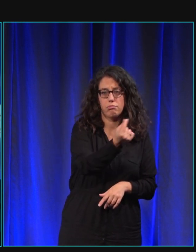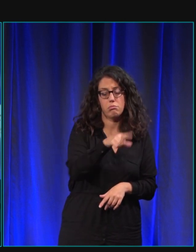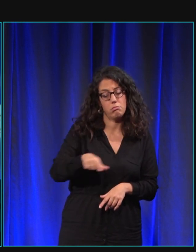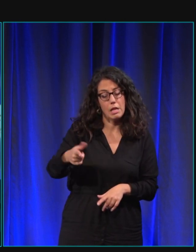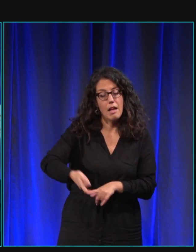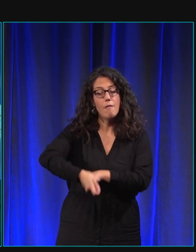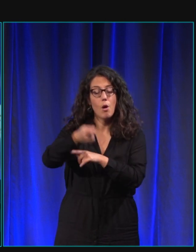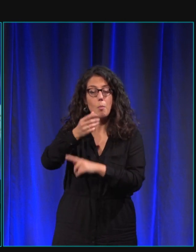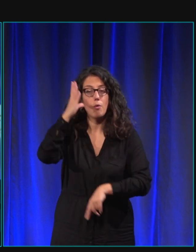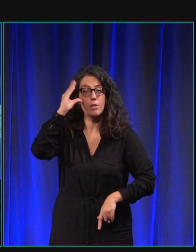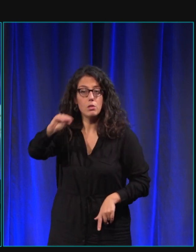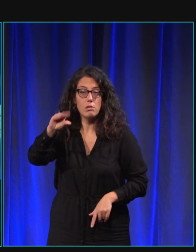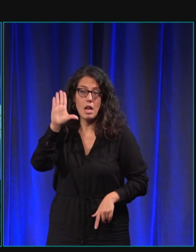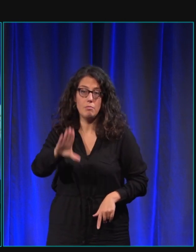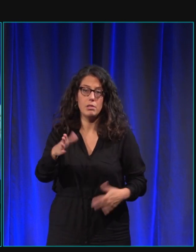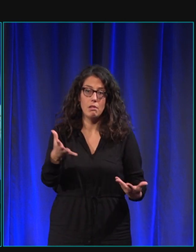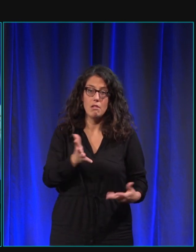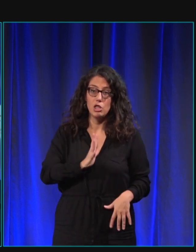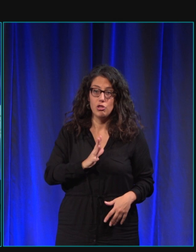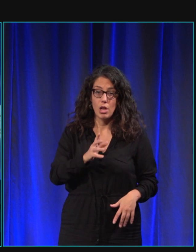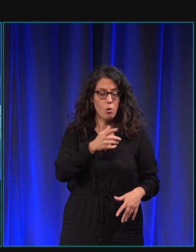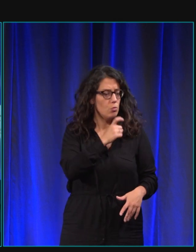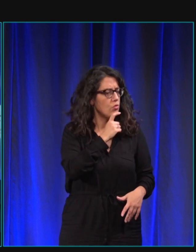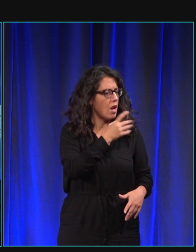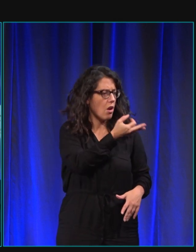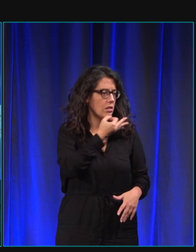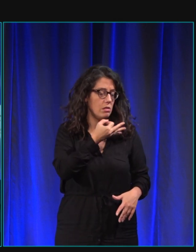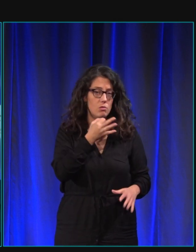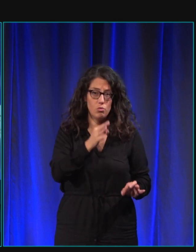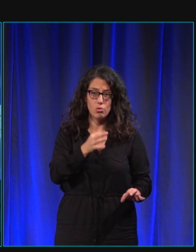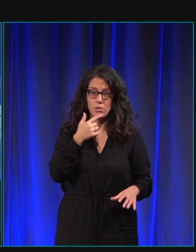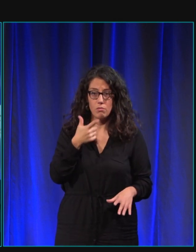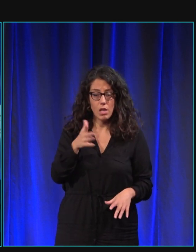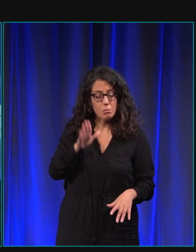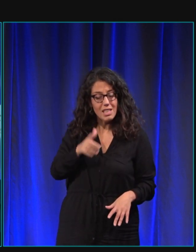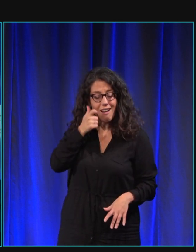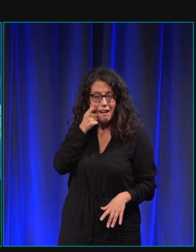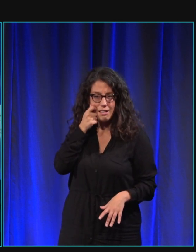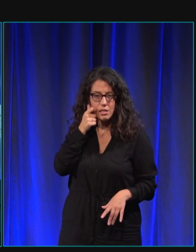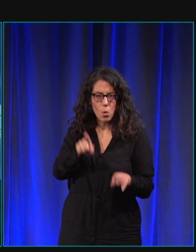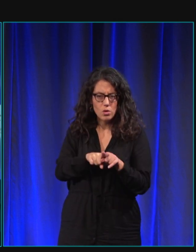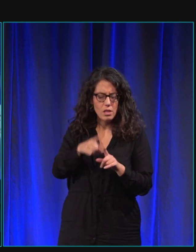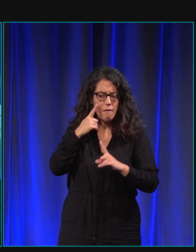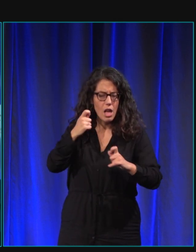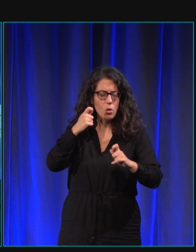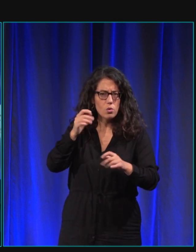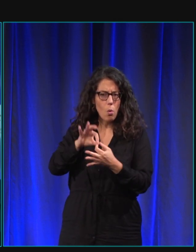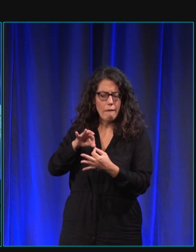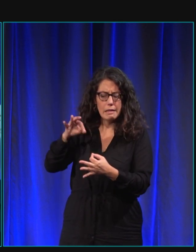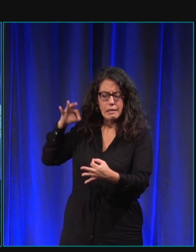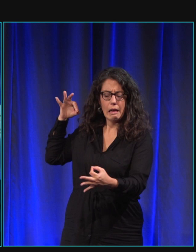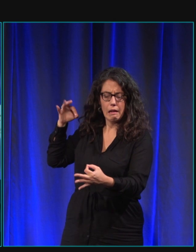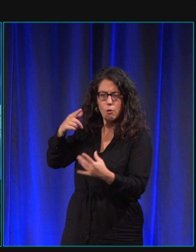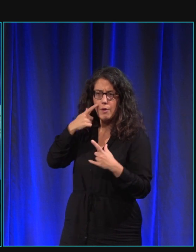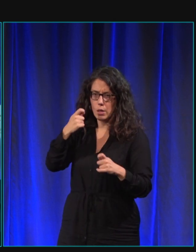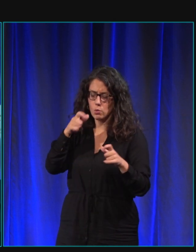professionnels et nos chiens sont comme le disait tout à'heure Mathilde c'est tous des chiens de race on fait aussi très attention aux lignées ce qui nous permet de limiter justement